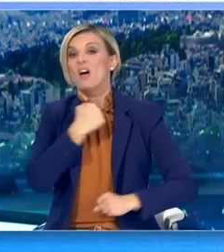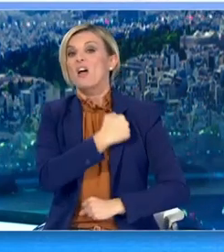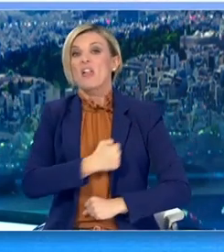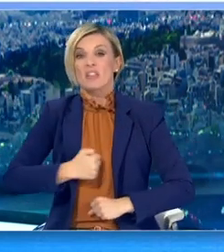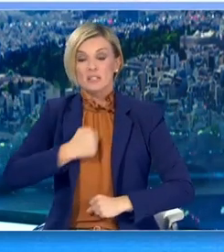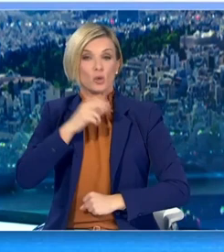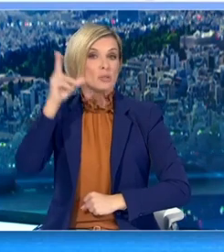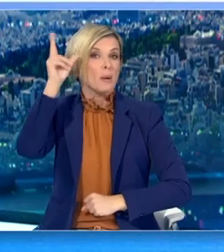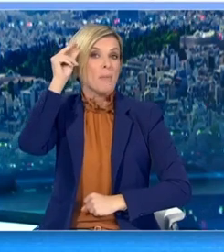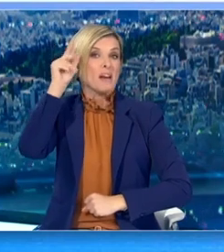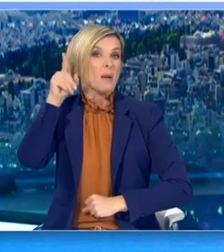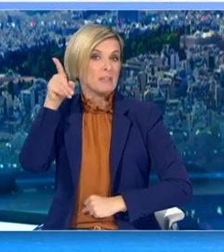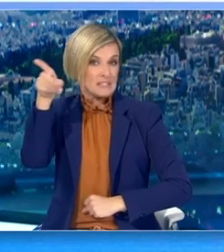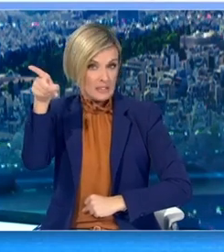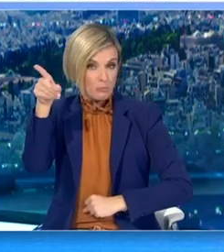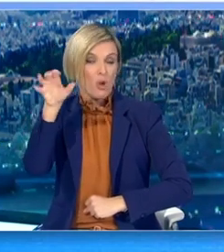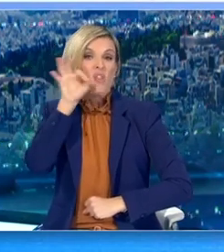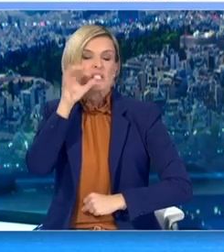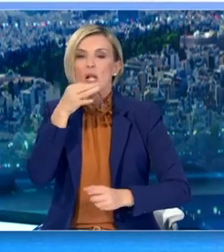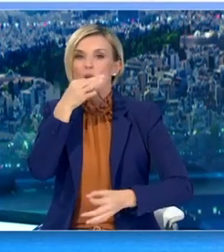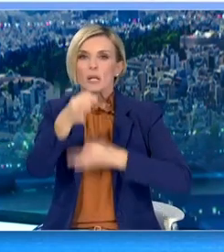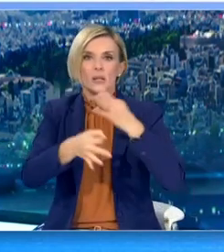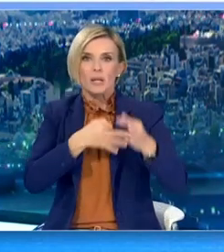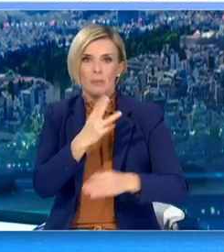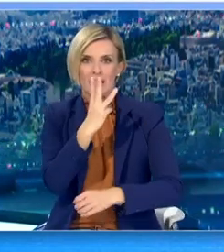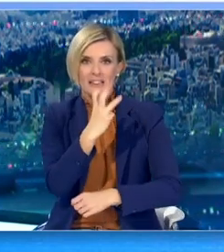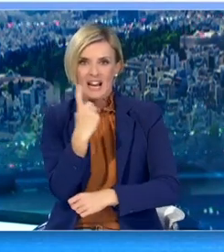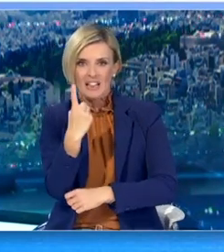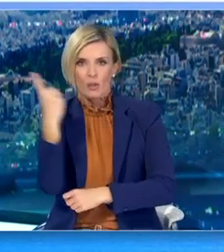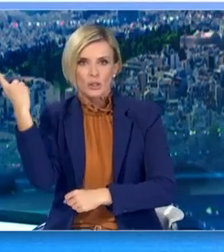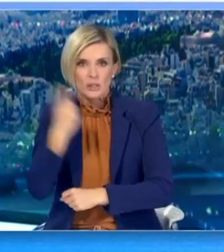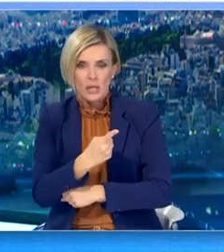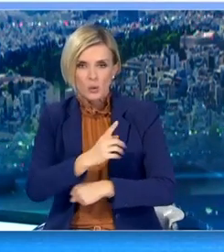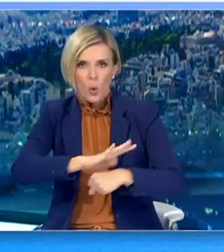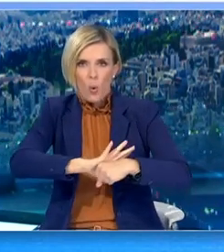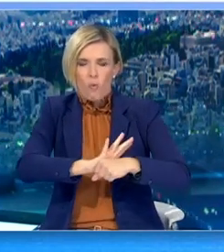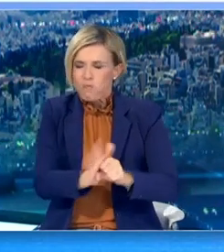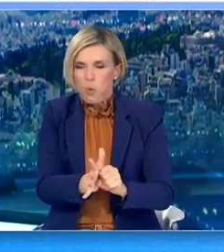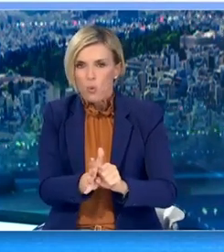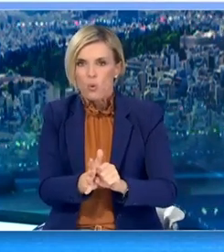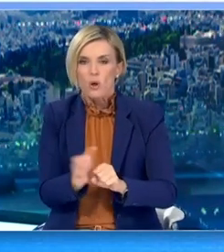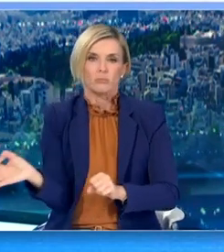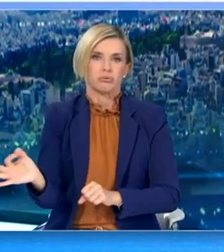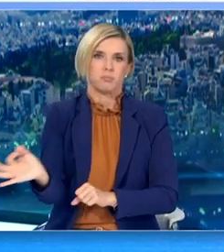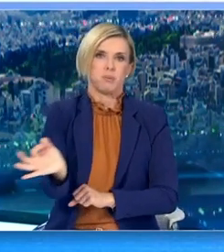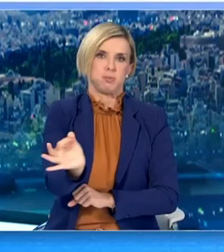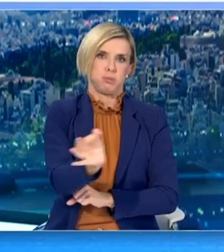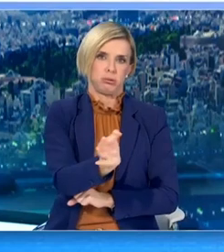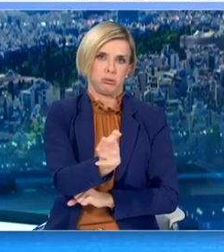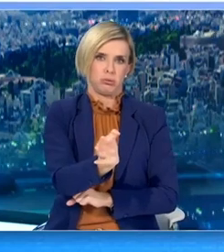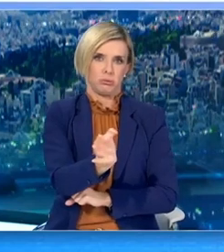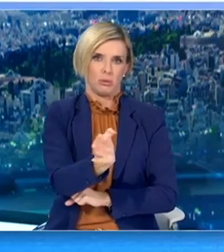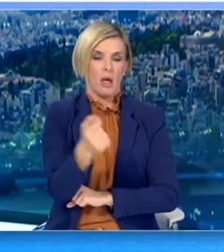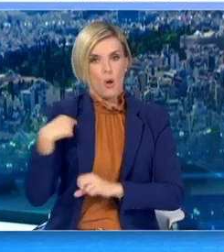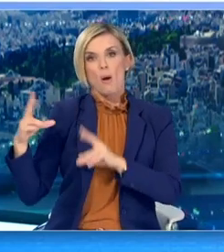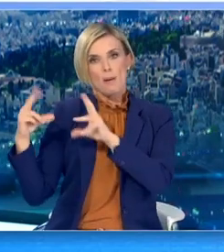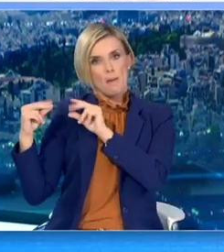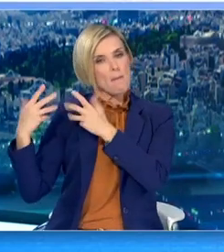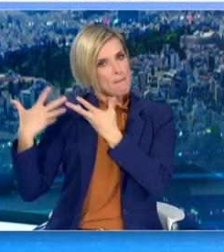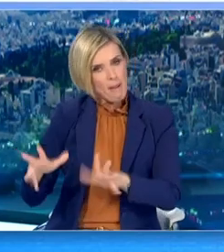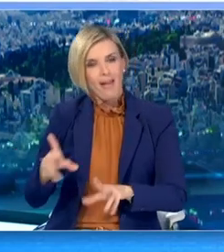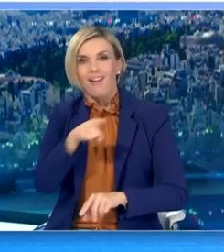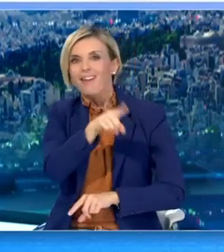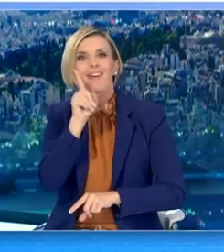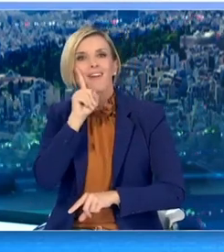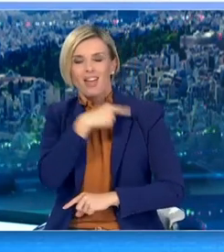είναι 32% στη Θεσσαλονίκη. Μίλησα με την κυρία Παπά σήμερα το πρωί ξανά. Αυτή είναι μια